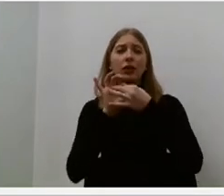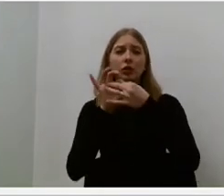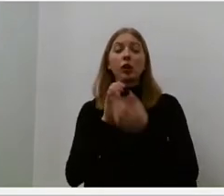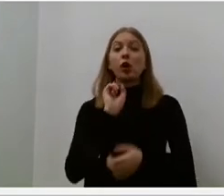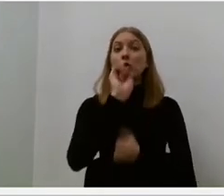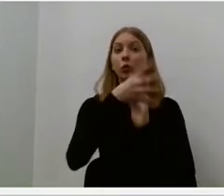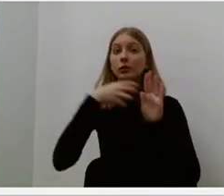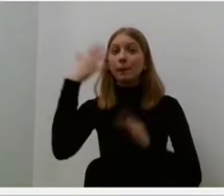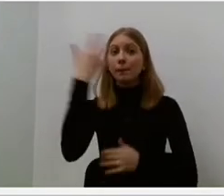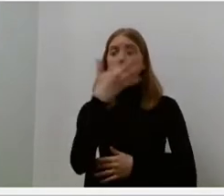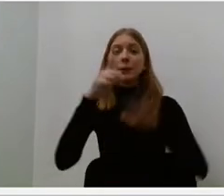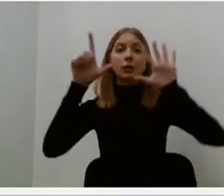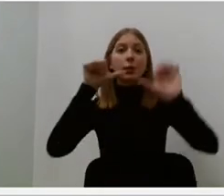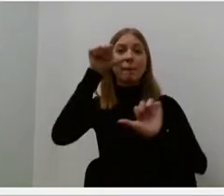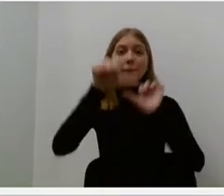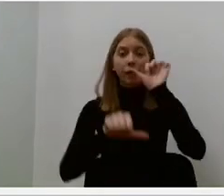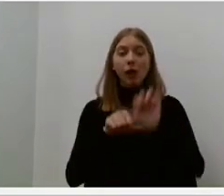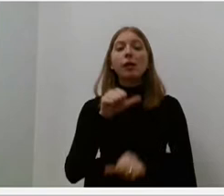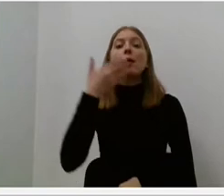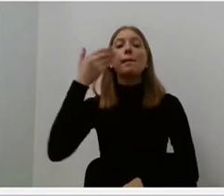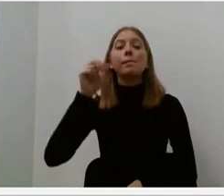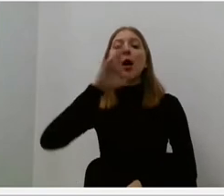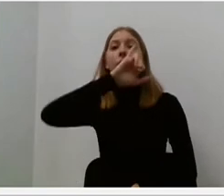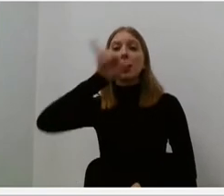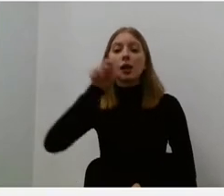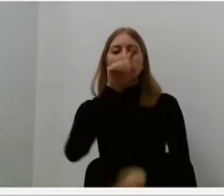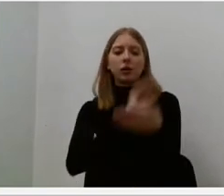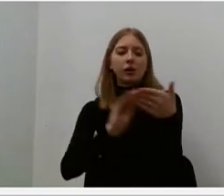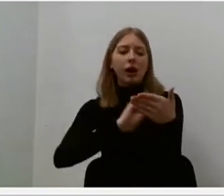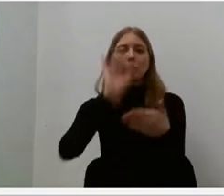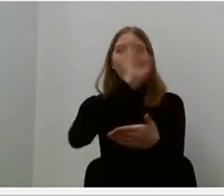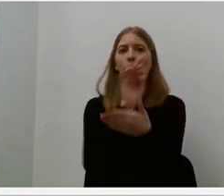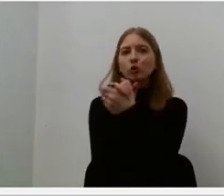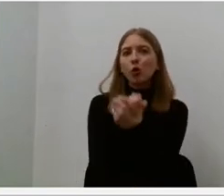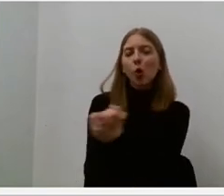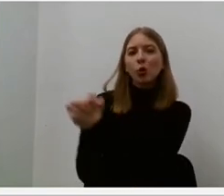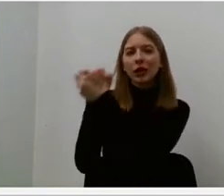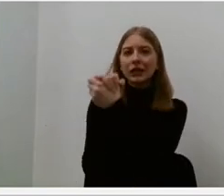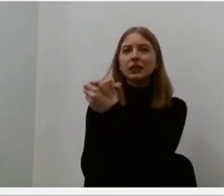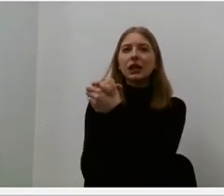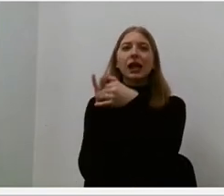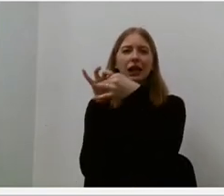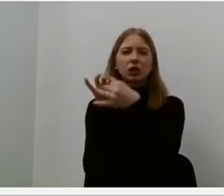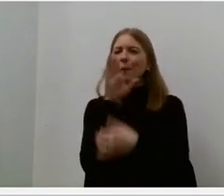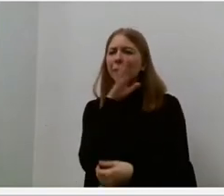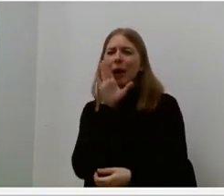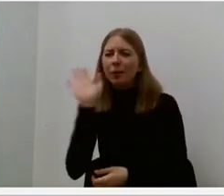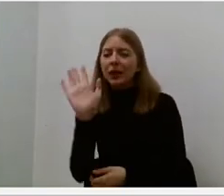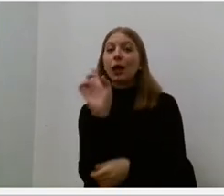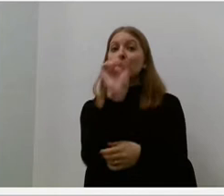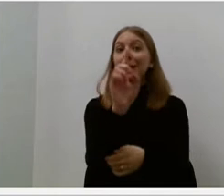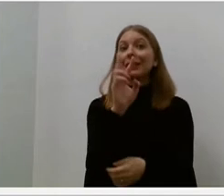1957 metais Marija taip prašė apie draugystės ryšį, tiesa ne su mama, bet su teta Julija Matijos